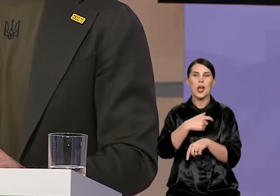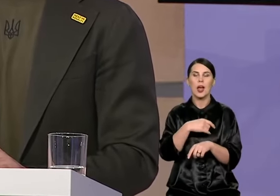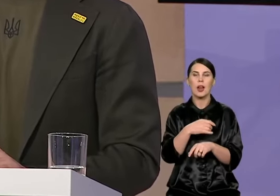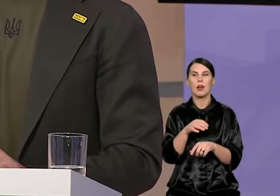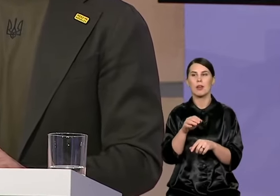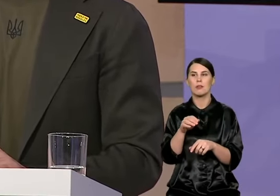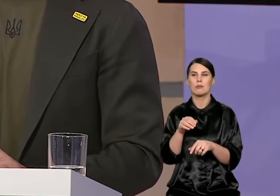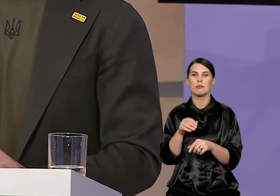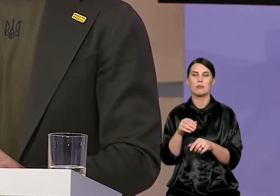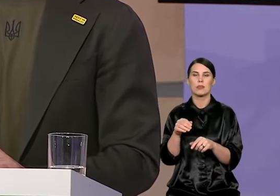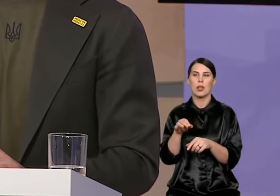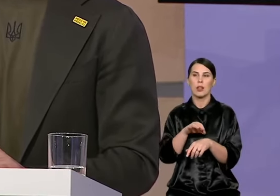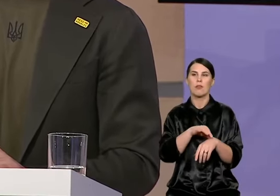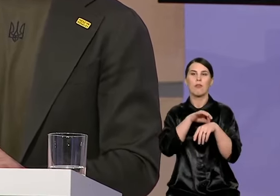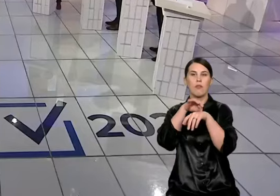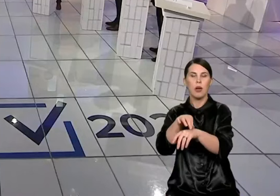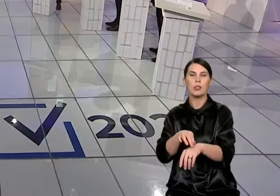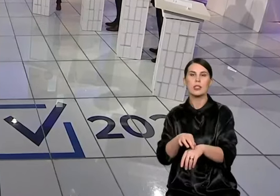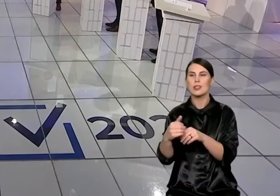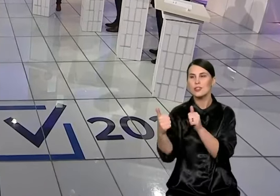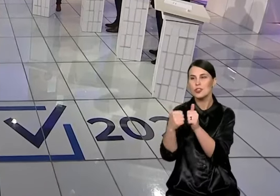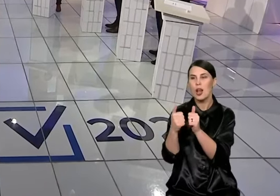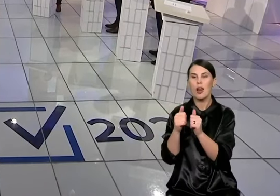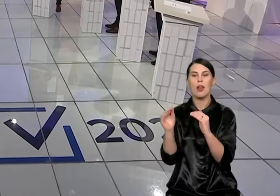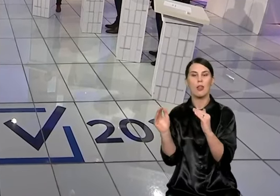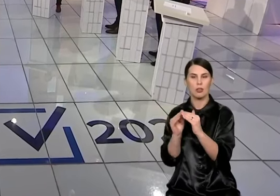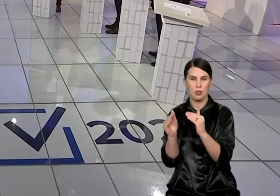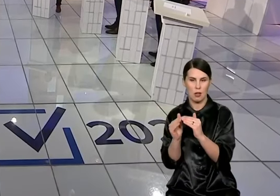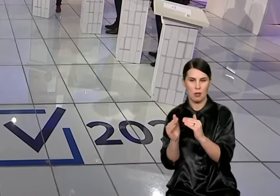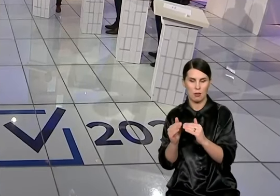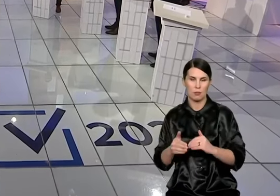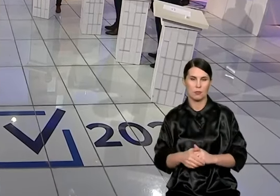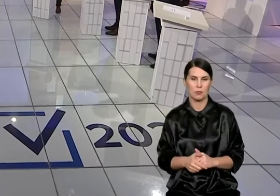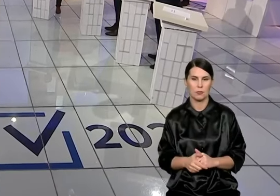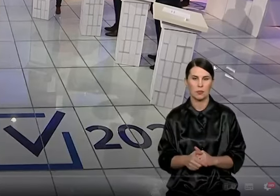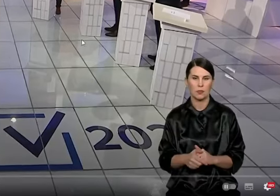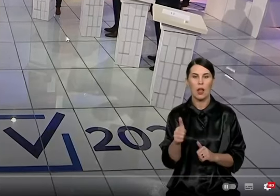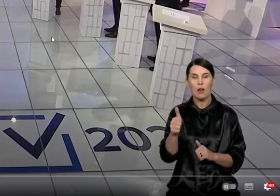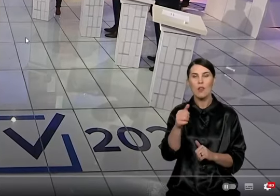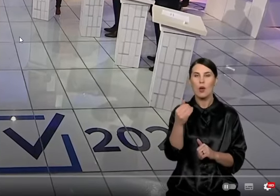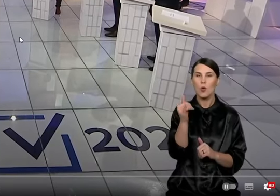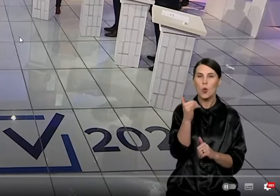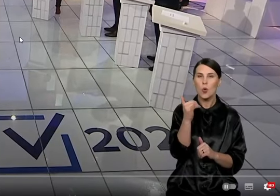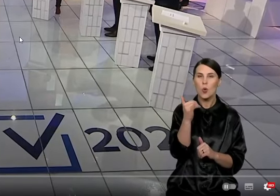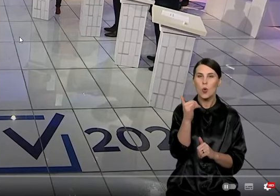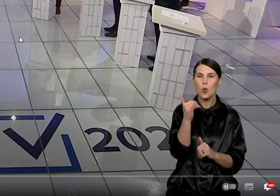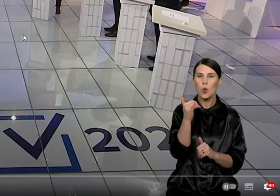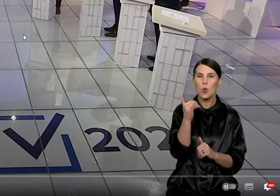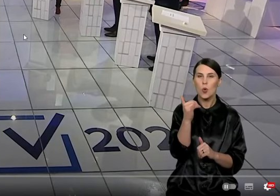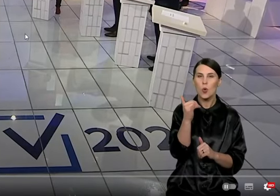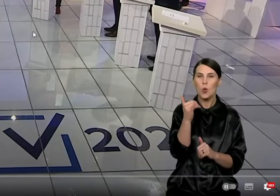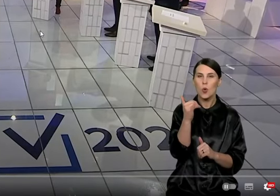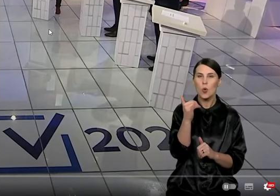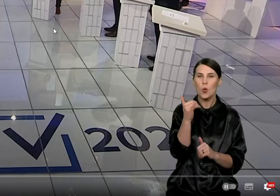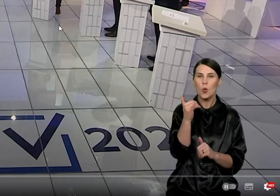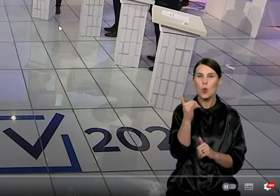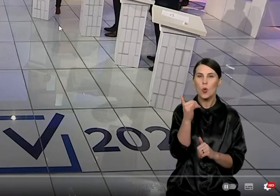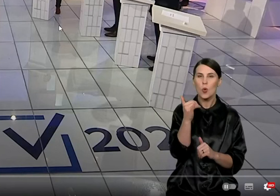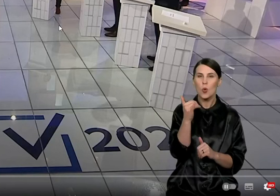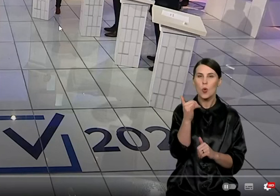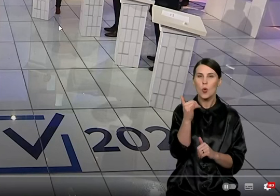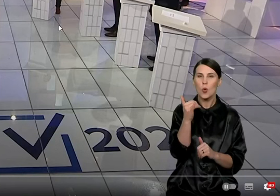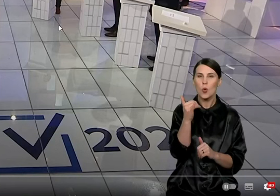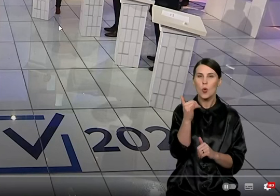yra arčiausiai namų. O privadaus aukdymo įstaigos dažnai užtikrina ne tik tinkamą kokybę, bet ir mažesnes grupės. Gerai, yra skaišios